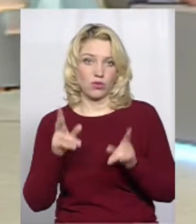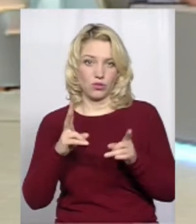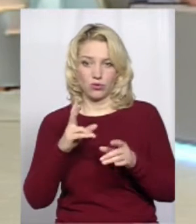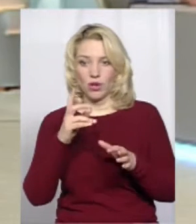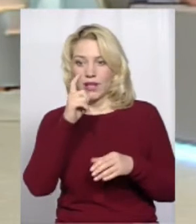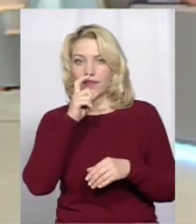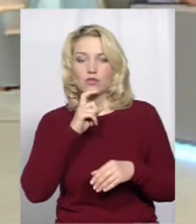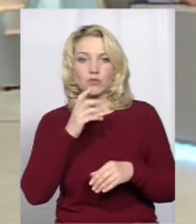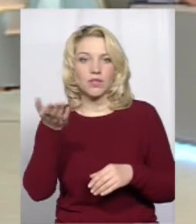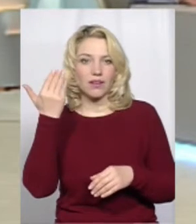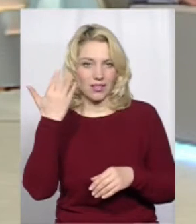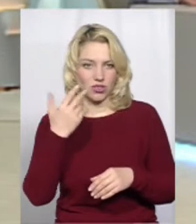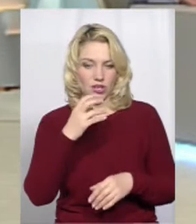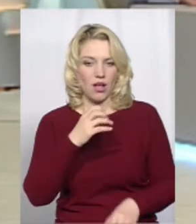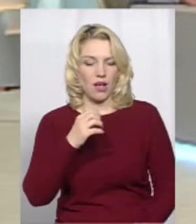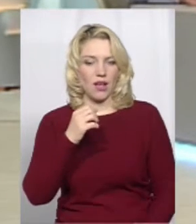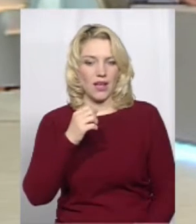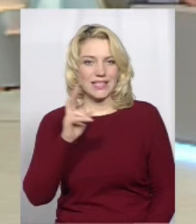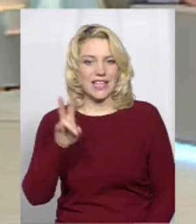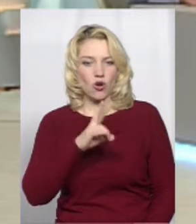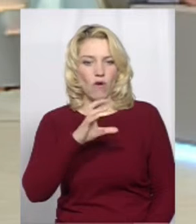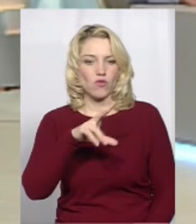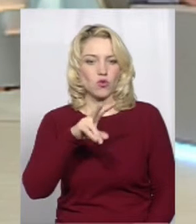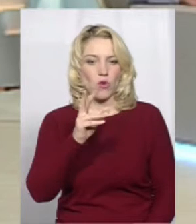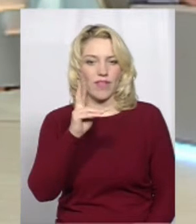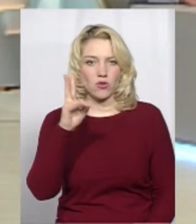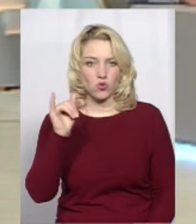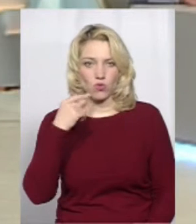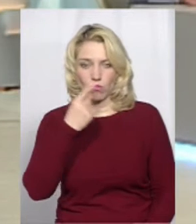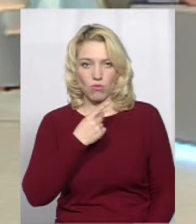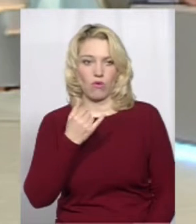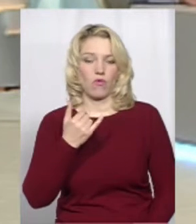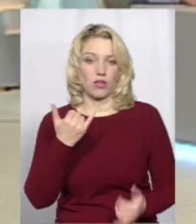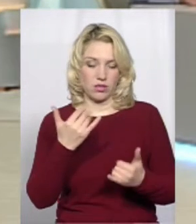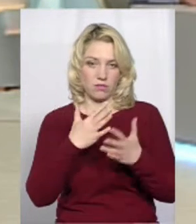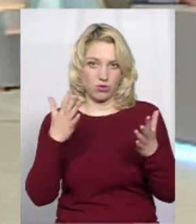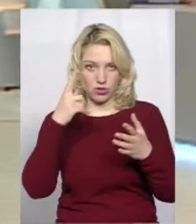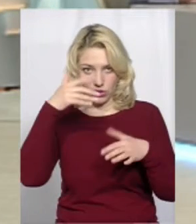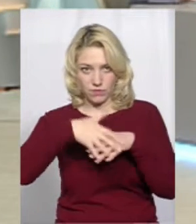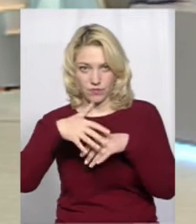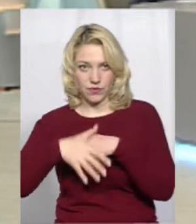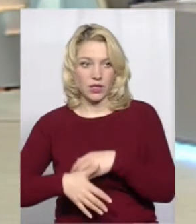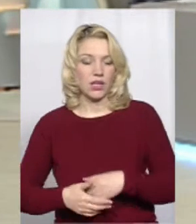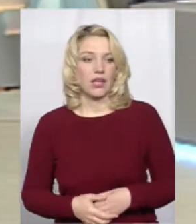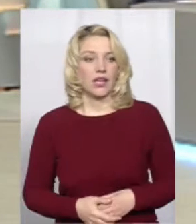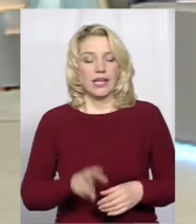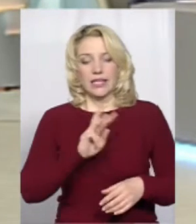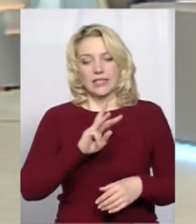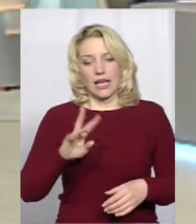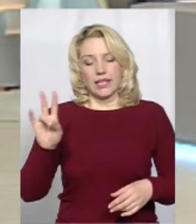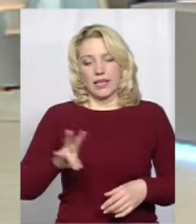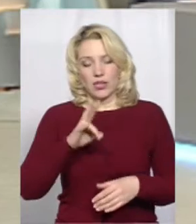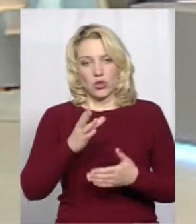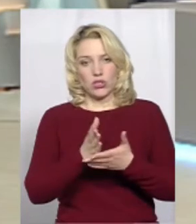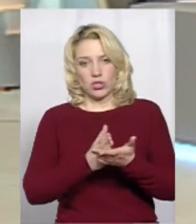до кінця розуміли церковно-славянську мову, більше орієнтувалися в тому, що відбувається під час богослужіння. Сайт Релігійної інформаційної